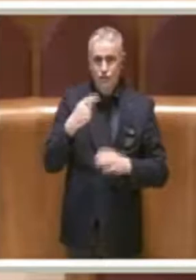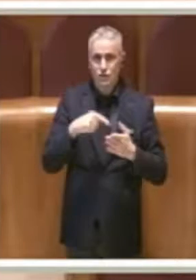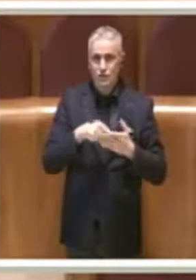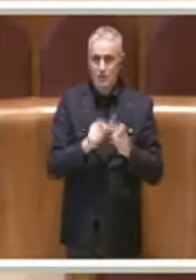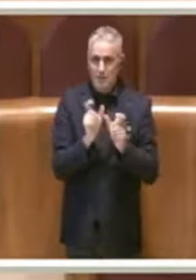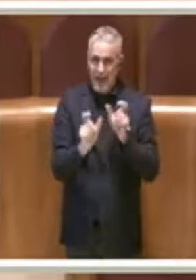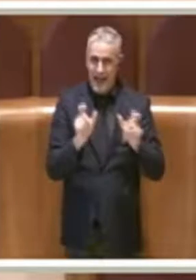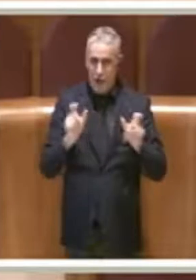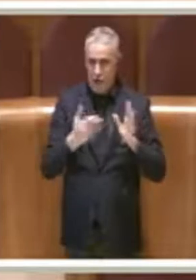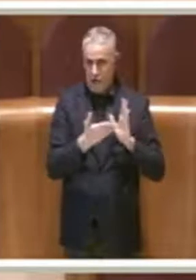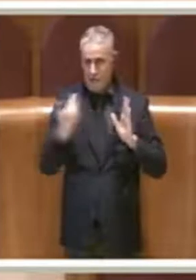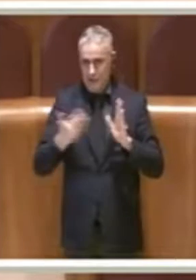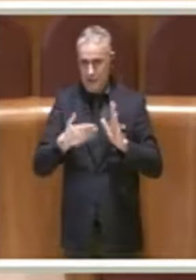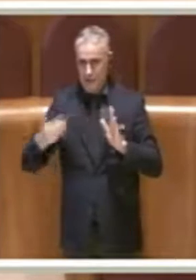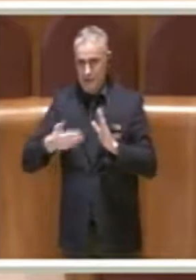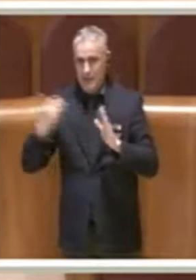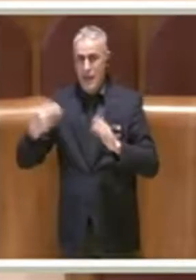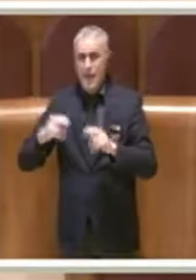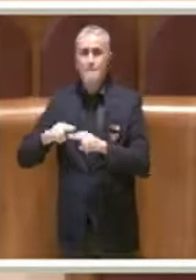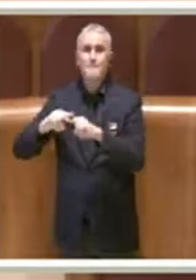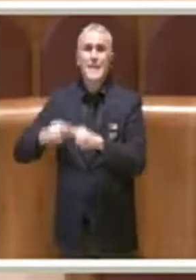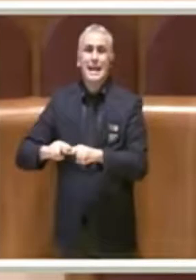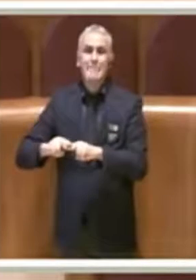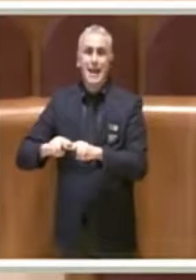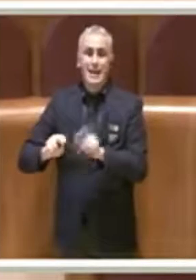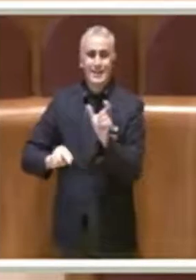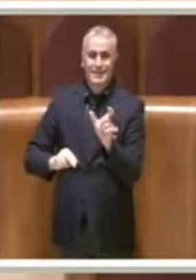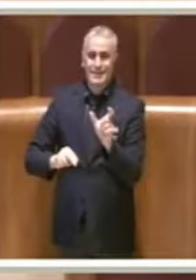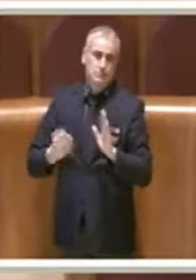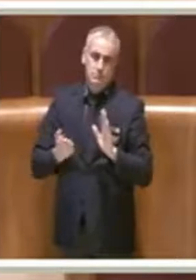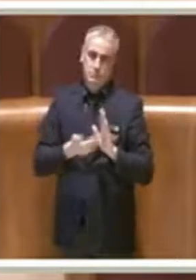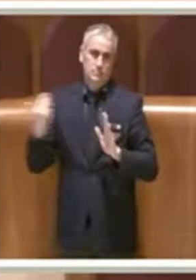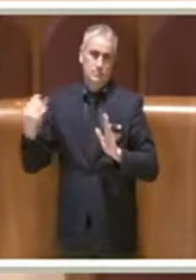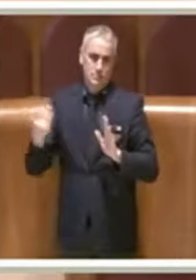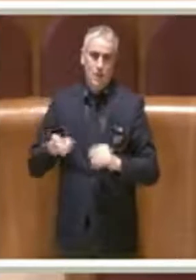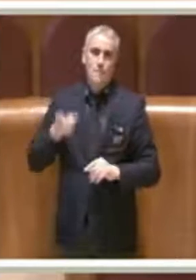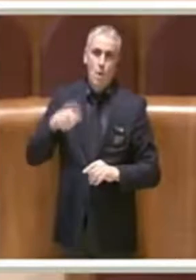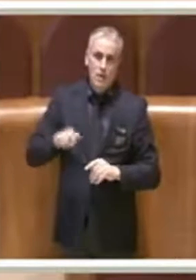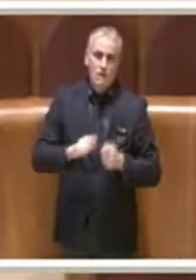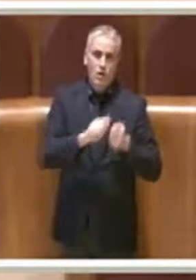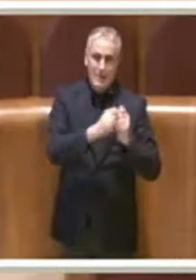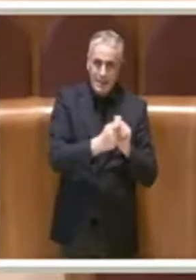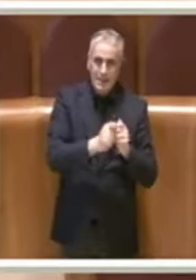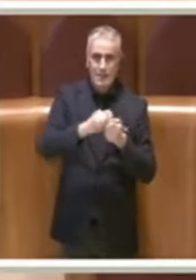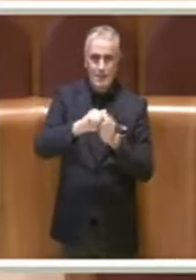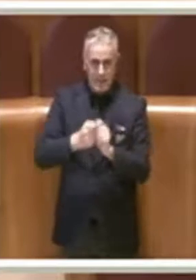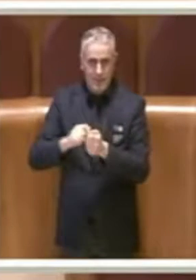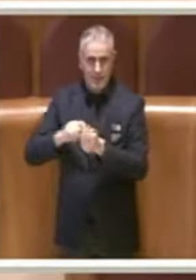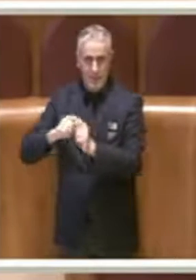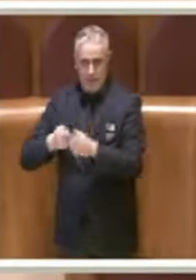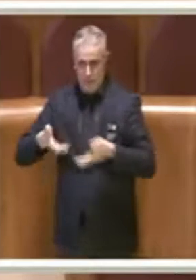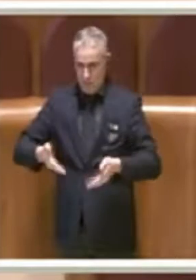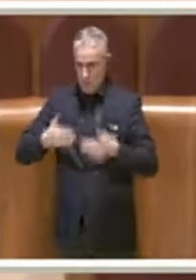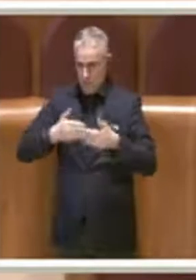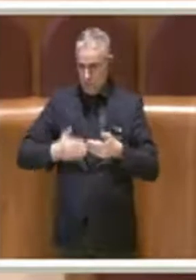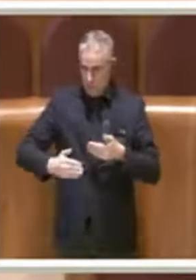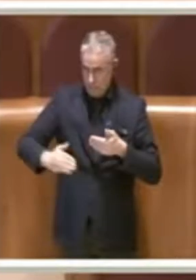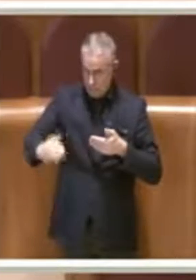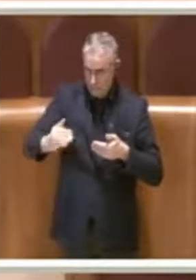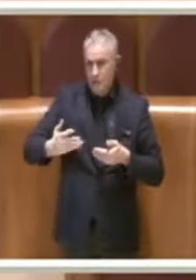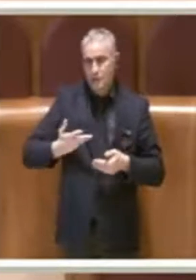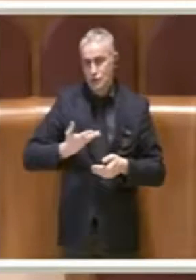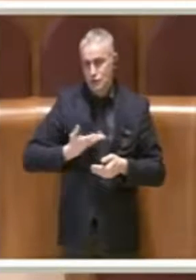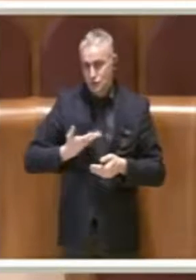parole o permanente perché in molti emendamenti che presenteremo adesso dalla discussione e faremo adesso